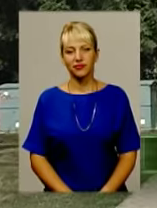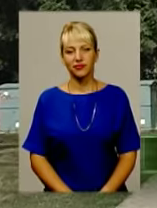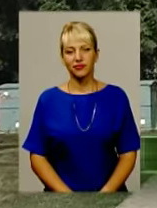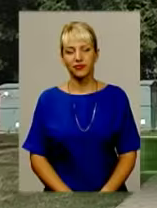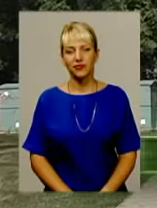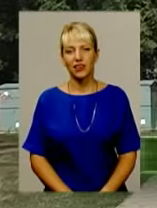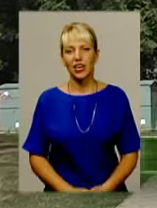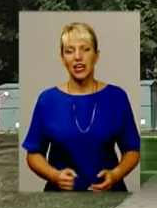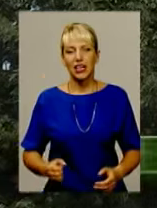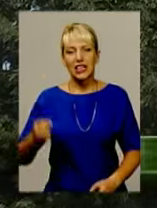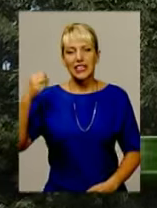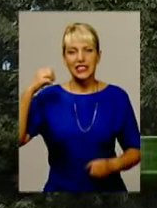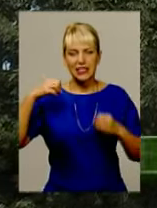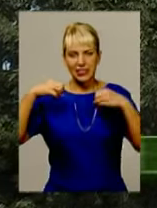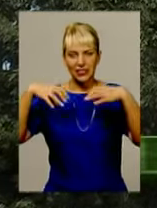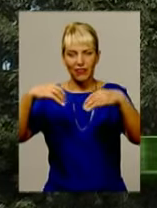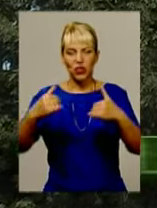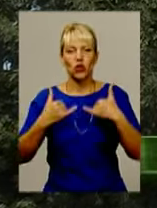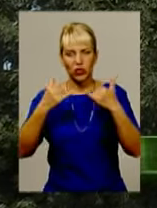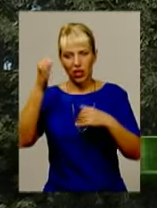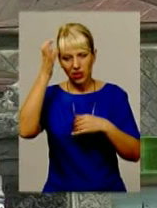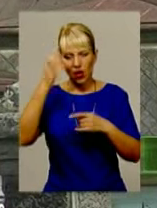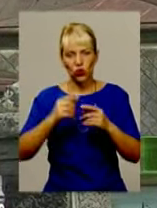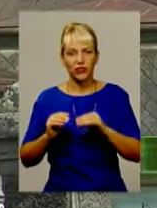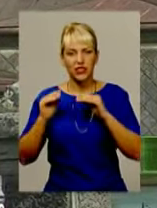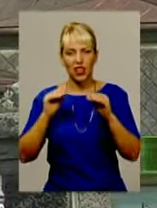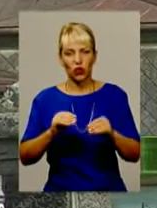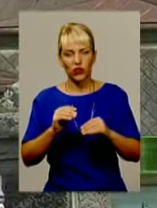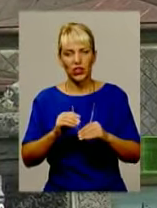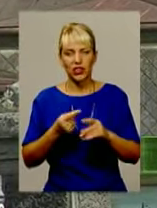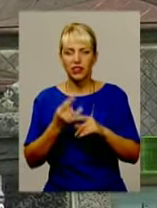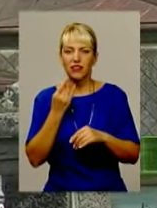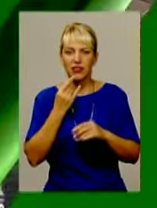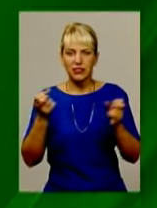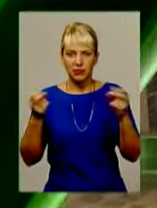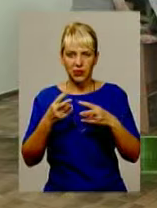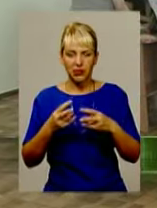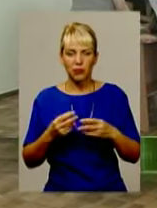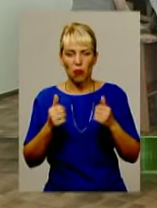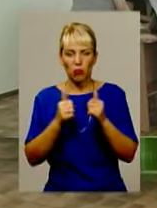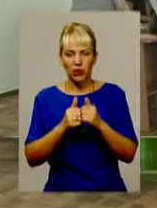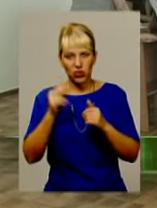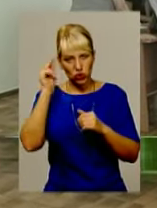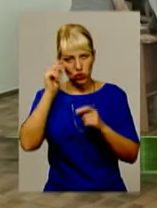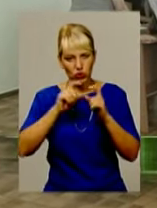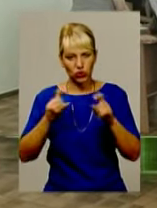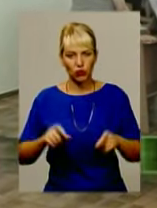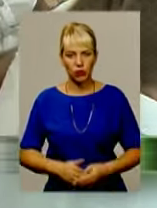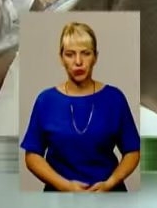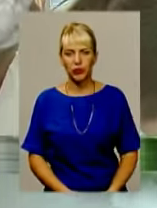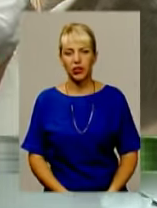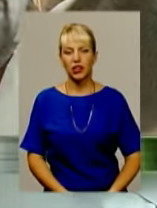Світло для науки. В Антонінах встановили світлодіодні ліхтарі поблизу закладів освіти. Екскурс у минуле задля